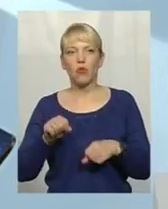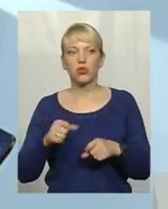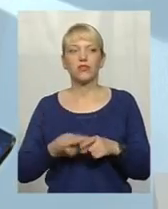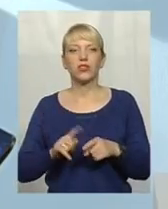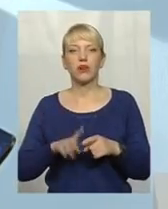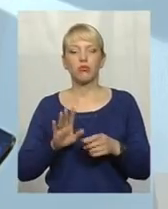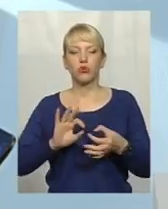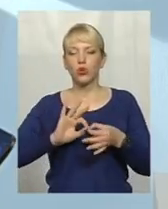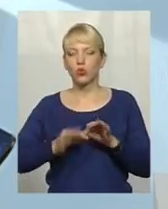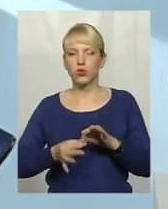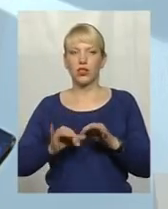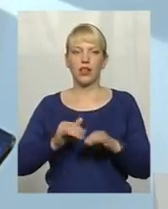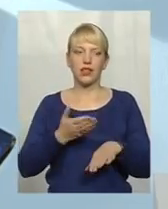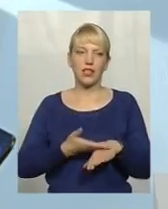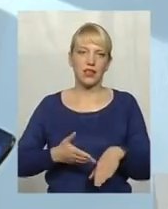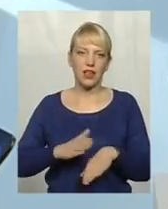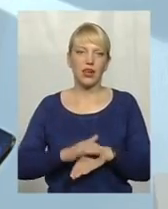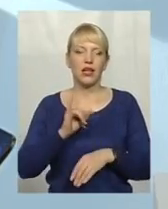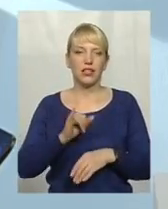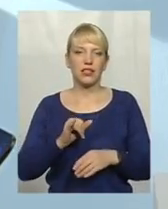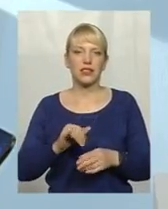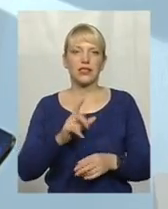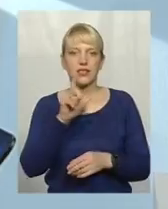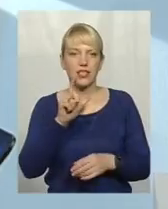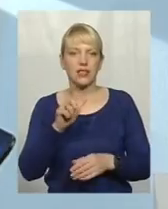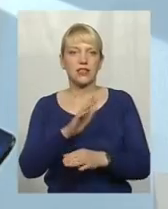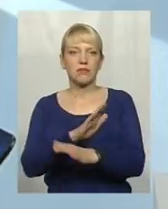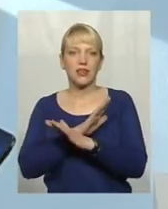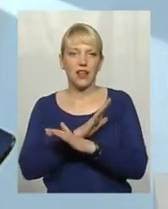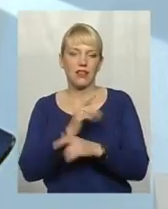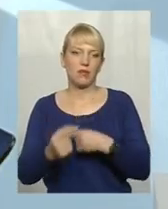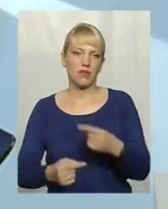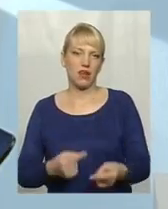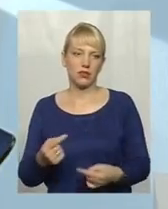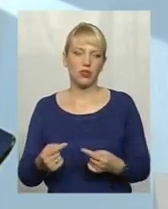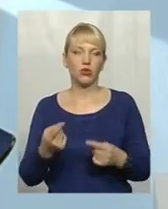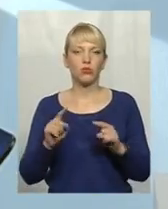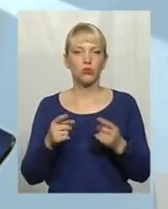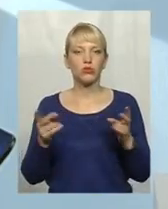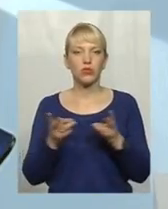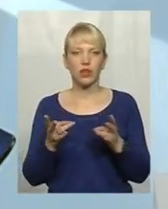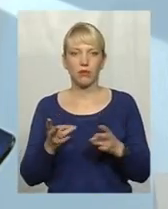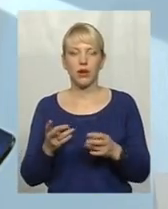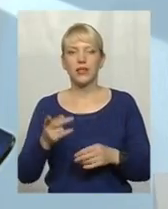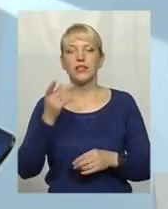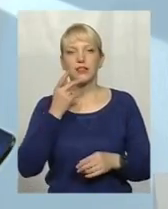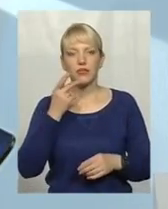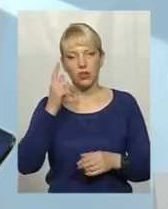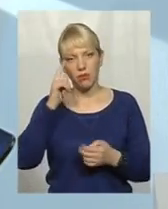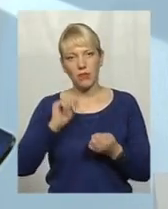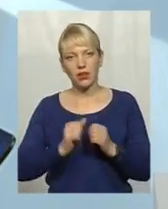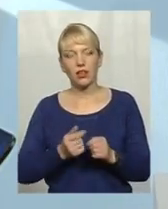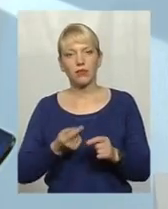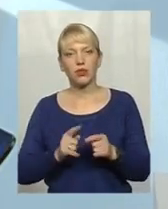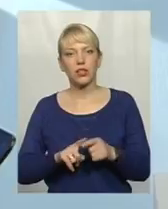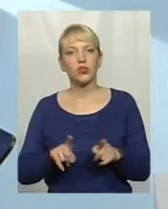і ускладнення, і часто із смертельним наслідком. Тому потрібно завжди пам'ятати, що